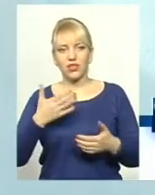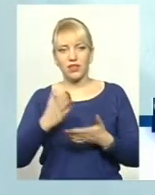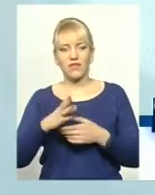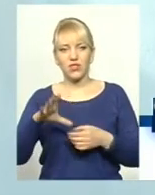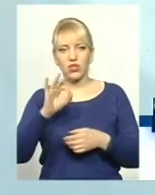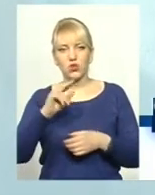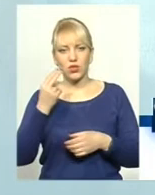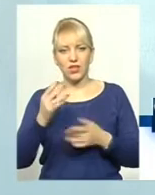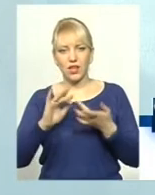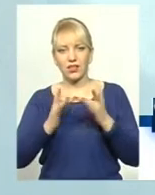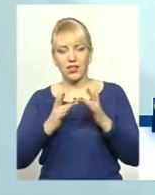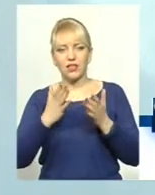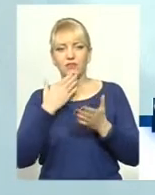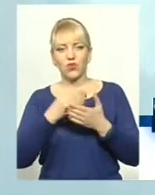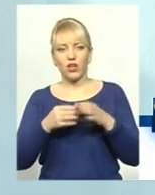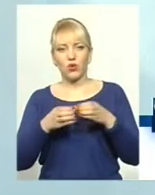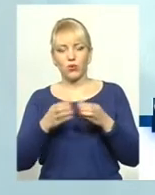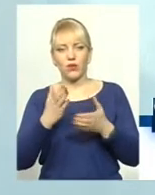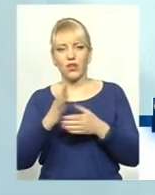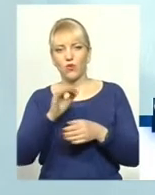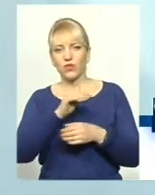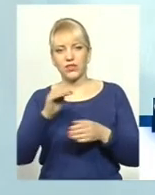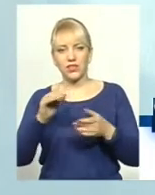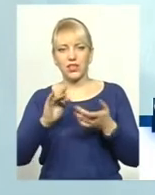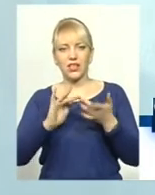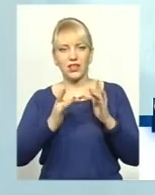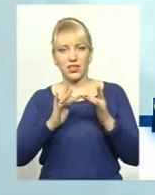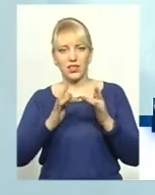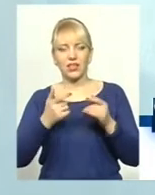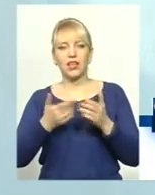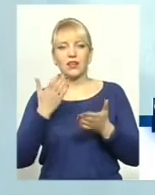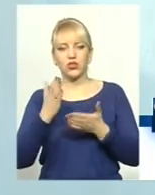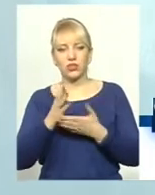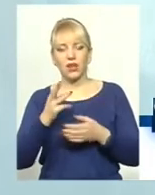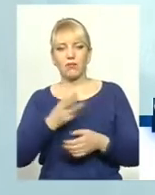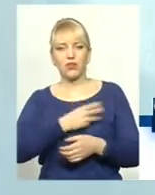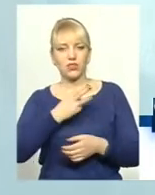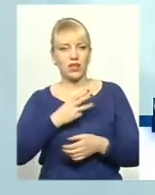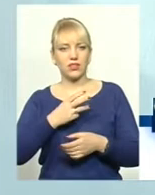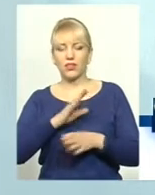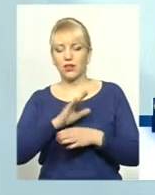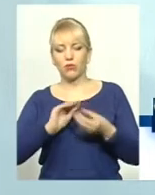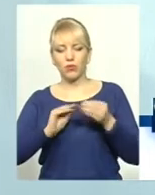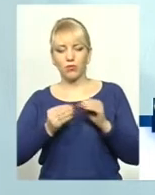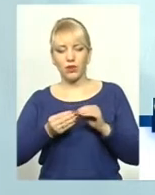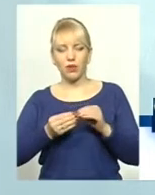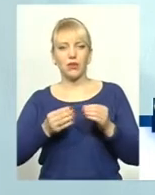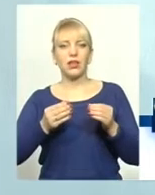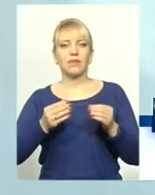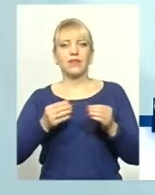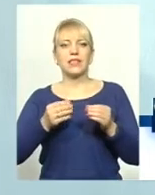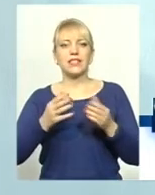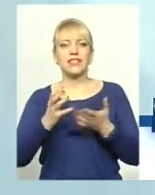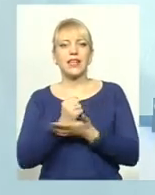мережах група своя, є наш офіційний сайт, тобто, в інтернеті, якщо є бажання, ну, не проблема знайти організацію «Врятуй життя», там майже